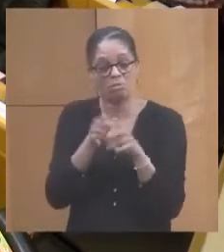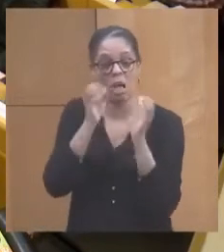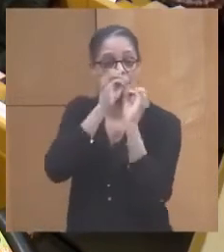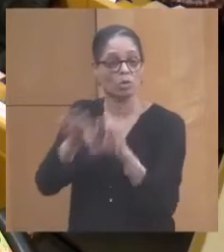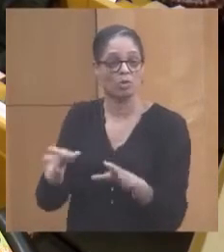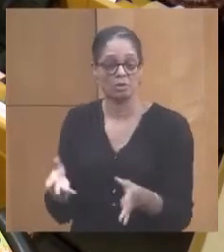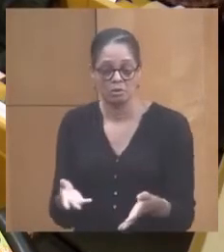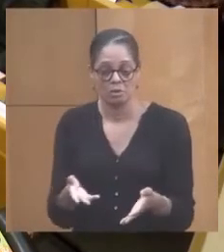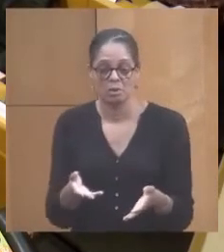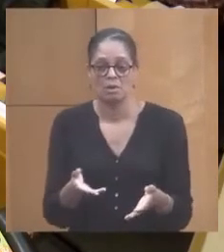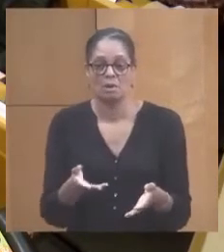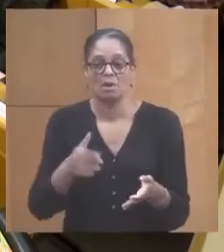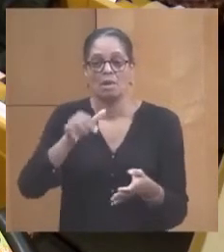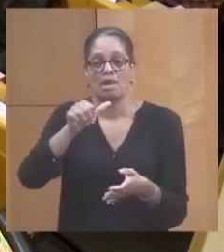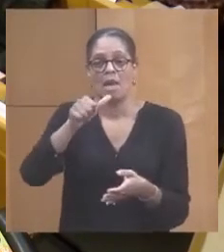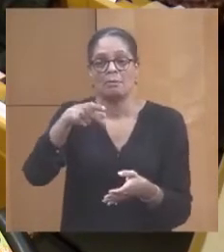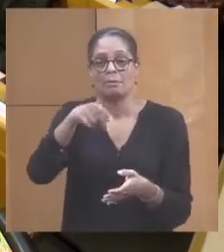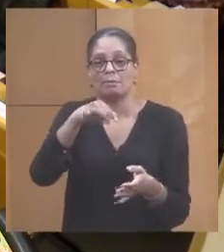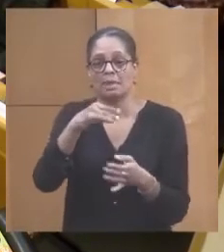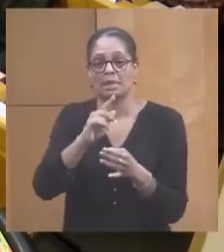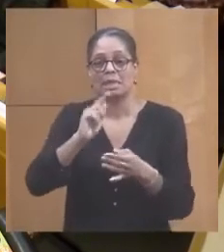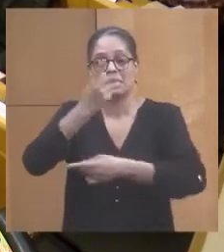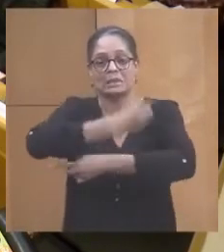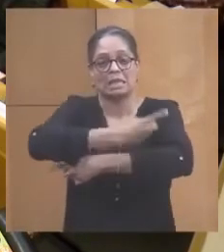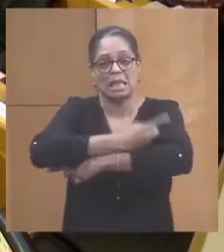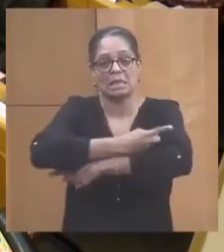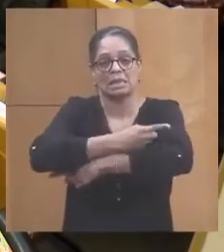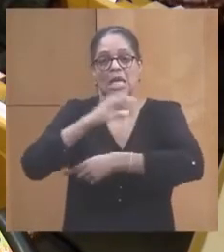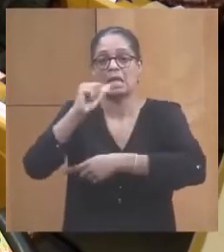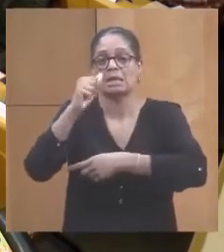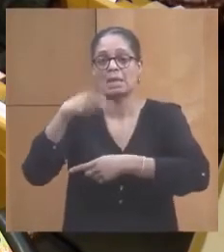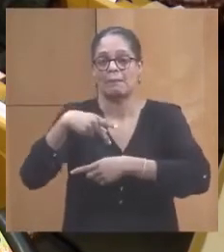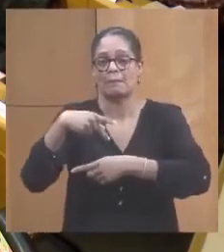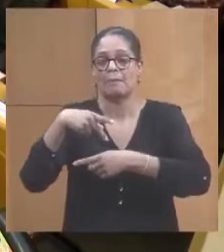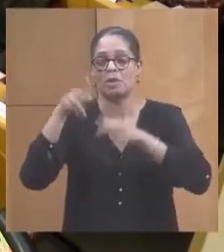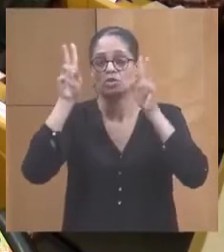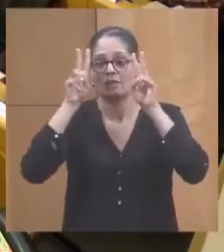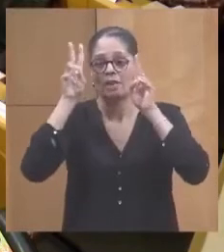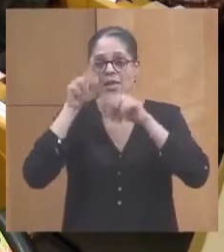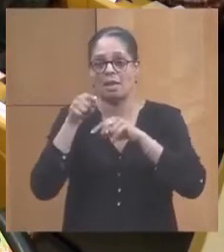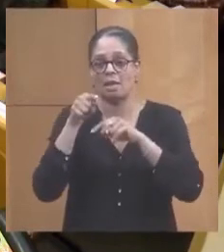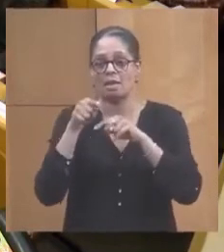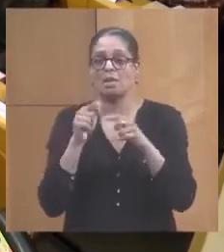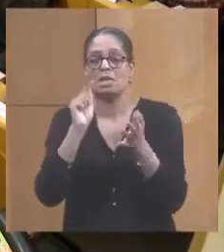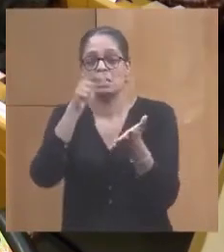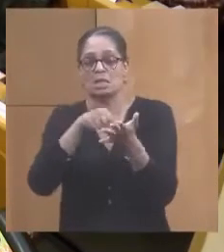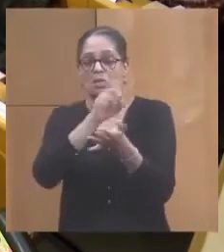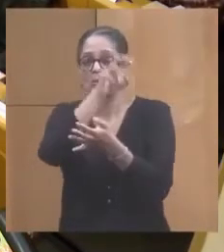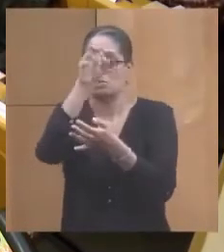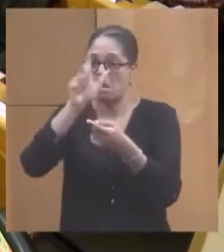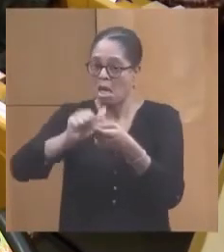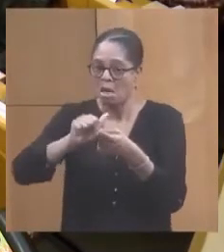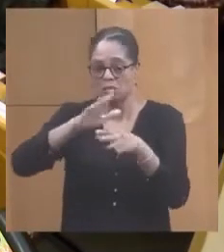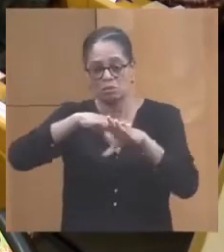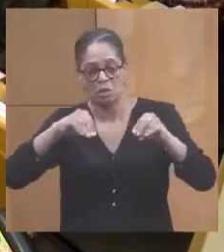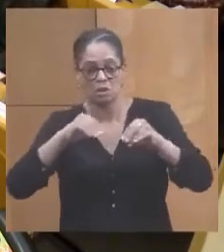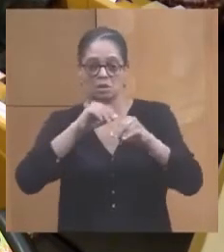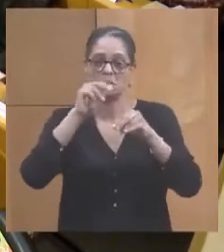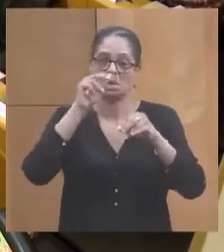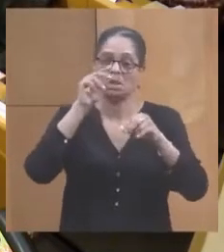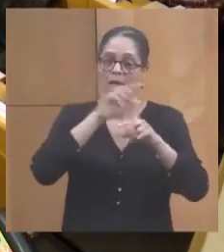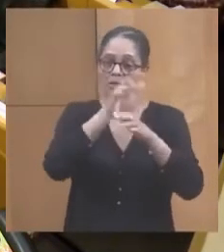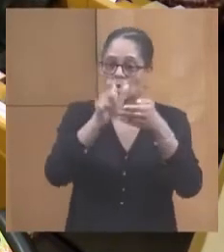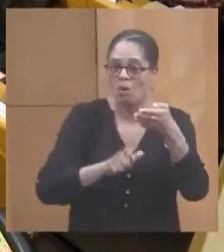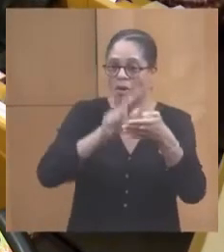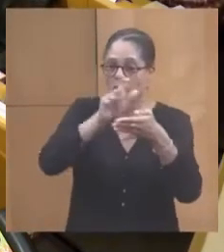Il s'agit de la pite de Sainte-Anne-Câpe-Chevalier. C'est un site touristique où nous avons des restaurants. Nous